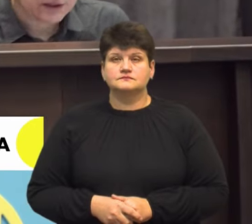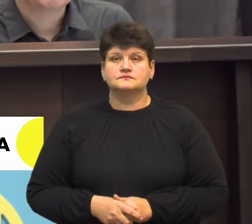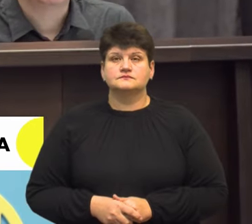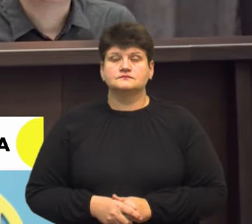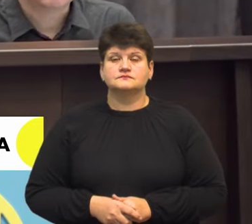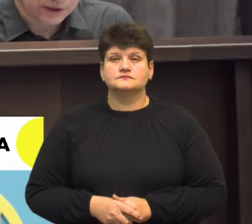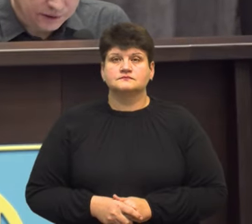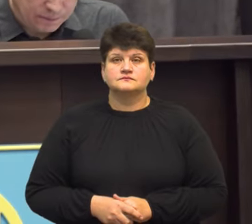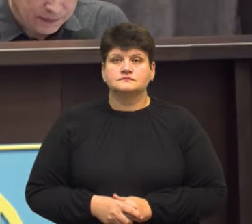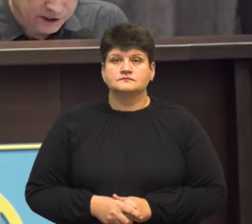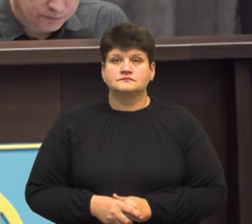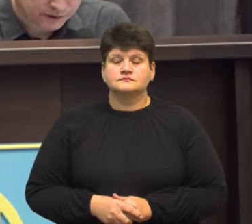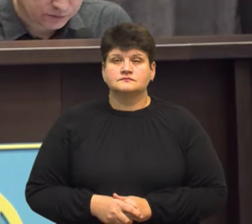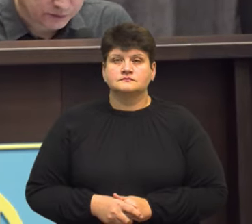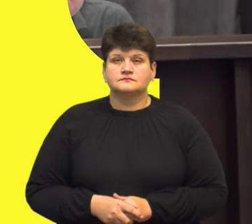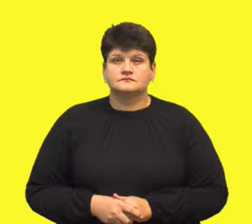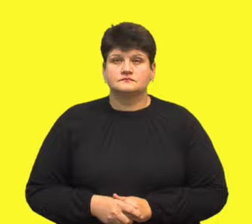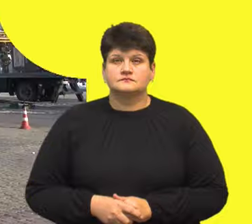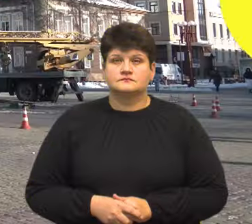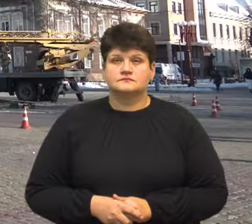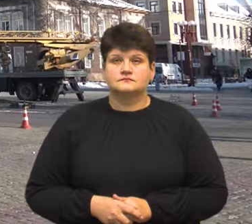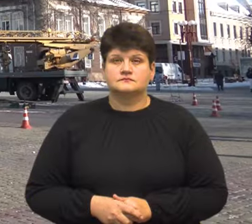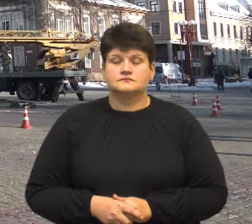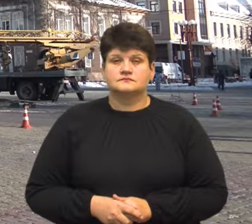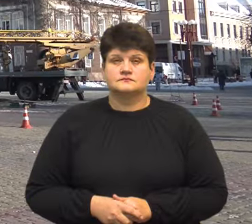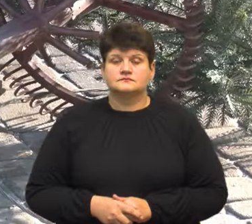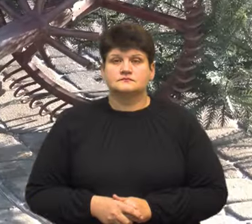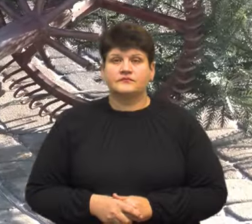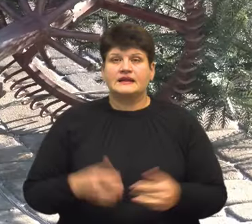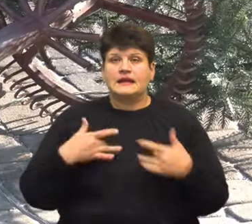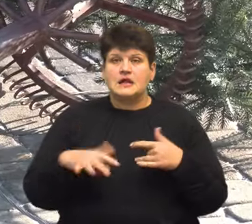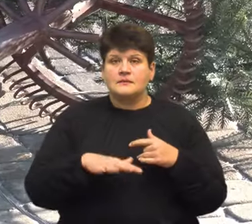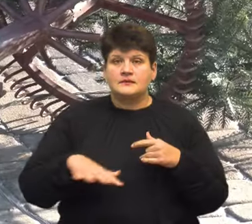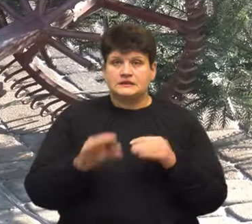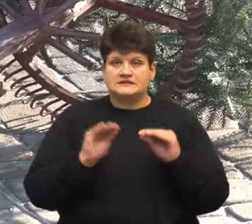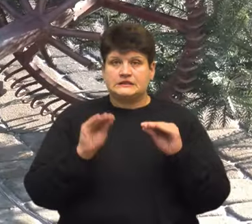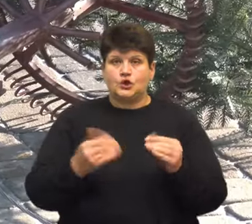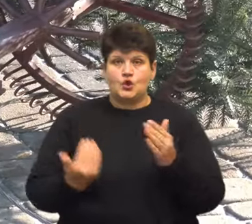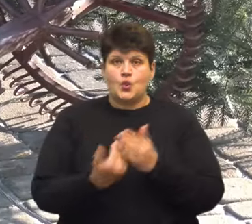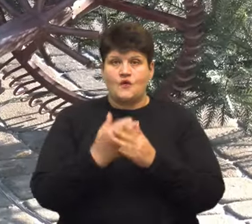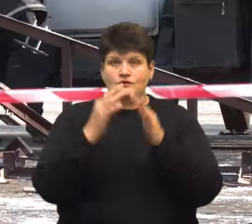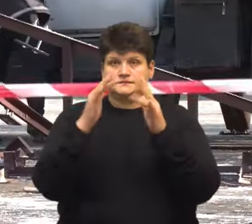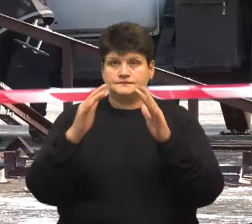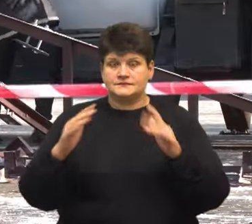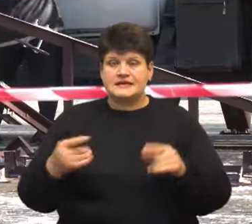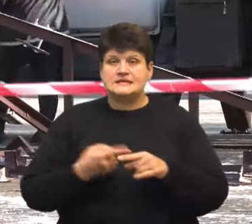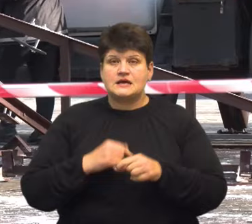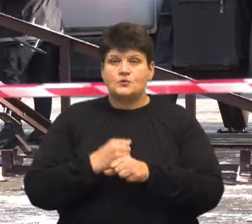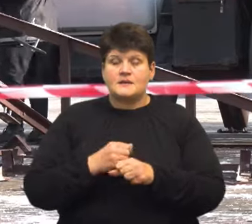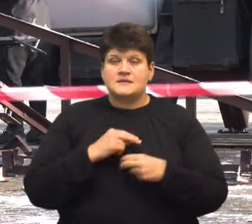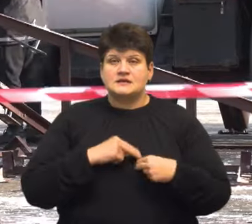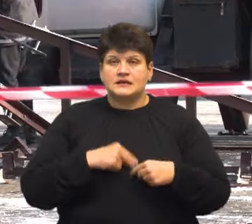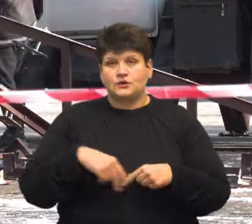Суспільне новини. Тернопіль. На театральному майдані встановлюють новорічну ялинку. Це роблять працівники комунального